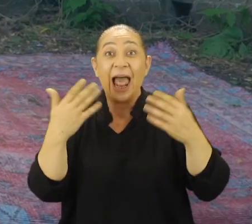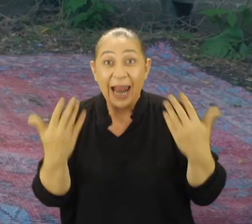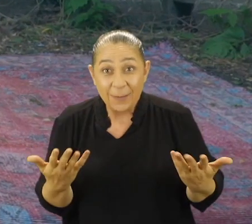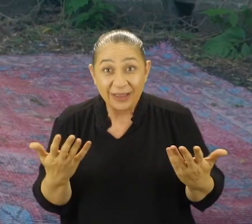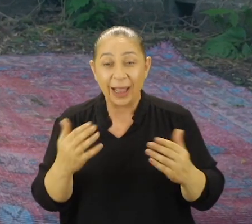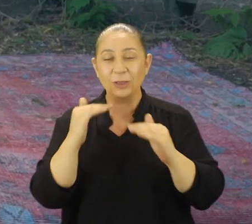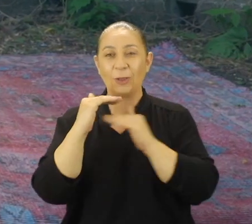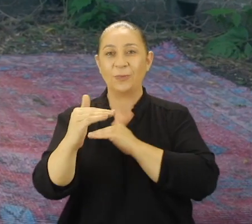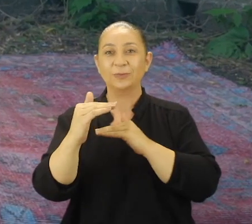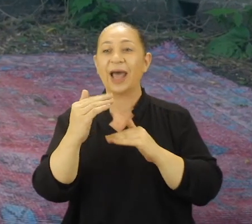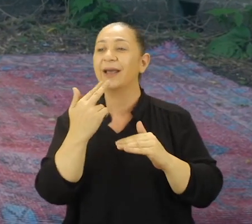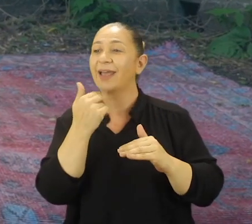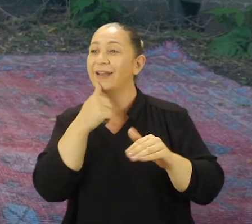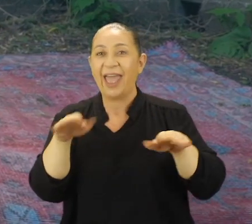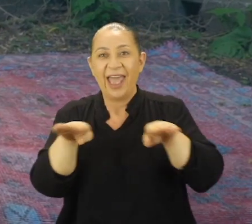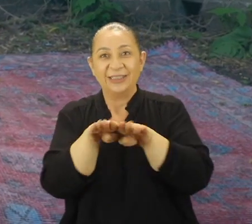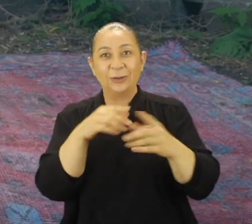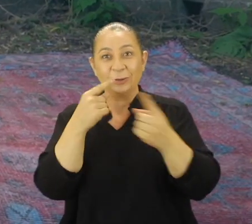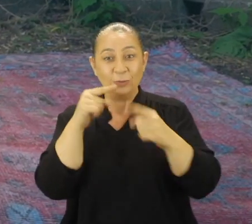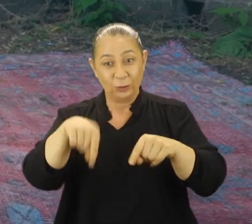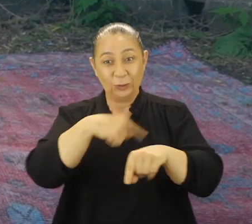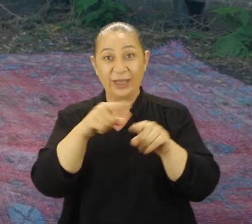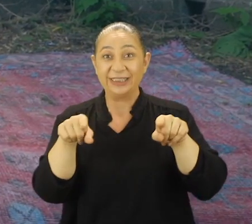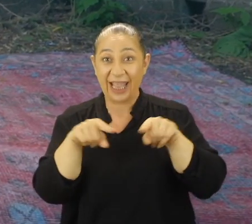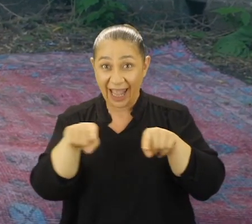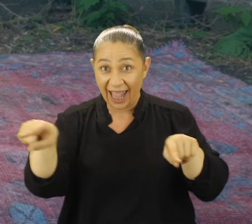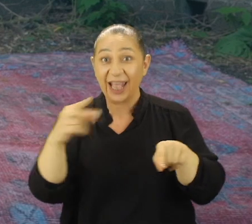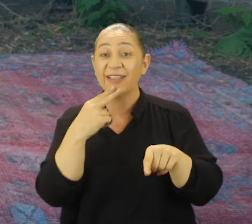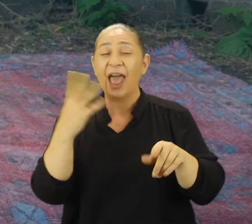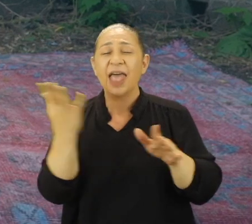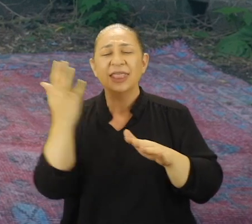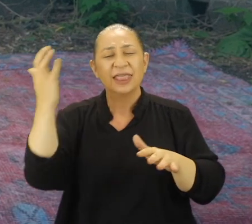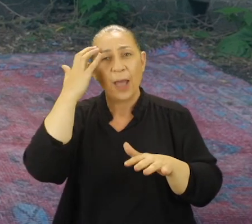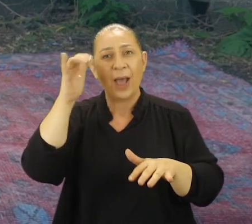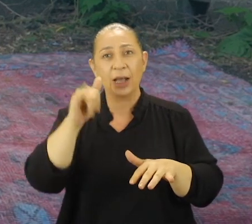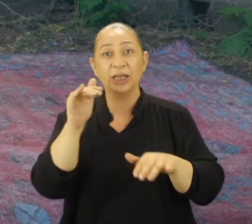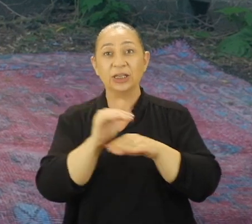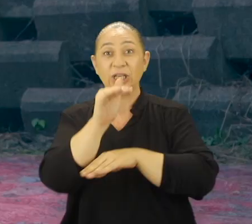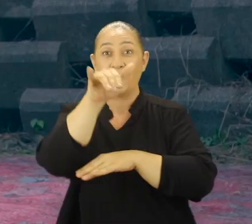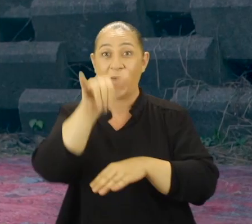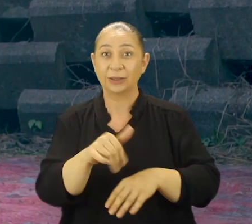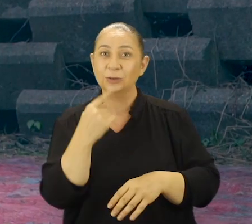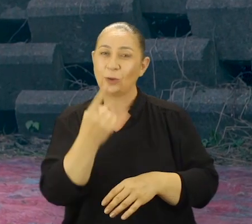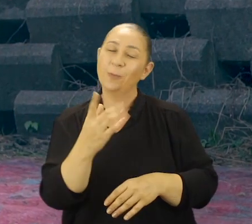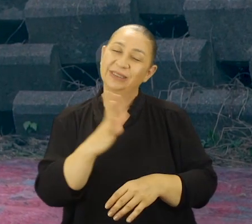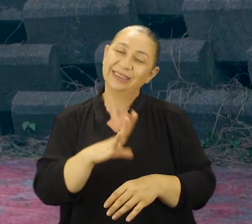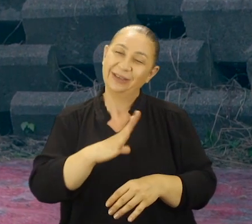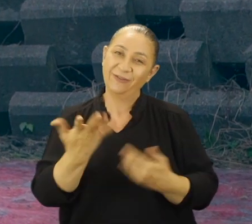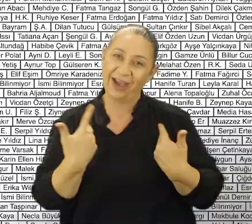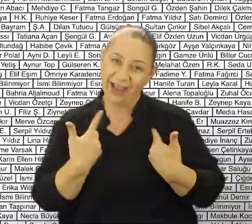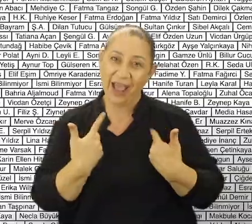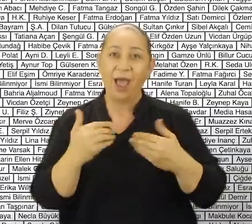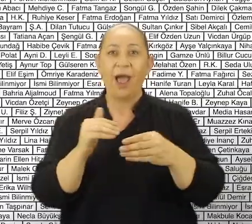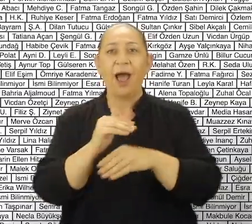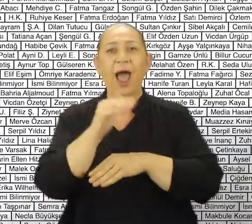elbette toplumsal cinsiyet eşitliğini konuştuğumuz bu süreçte kadınların en temel hakkı olan yaşam hakkı için de söylemek istediklerimiz